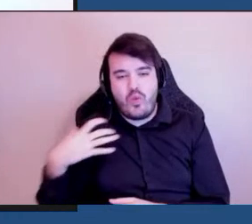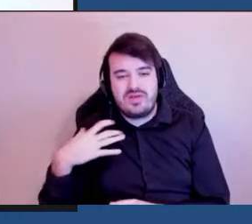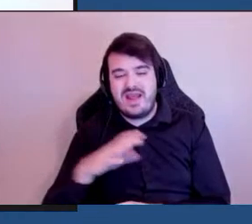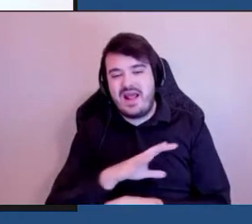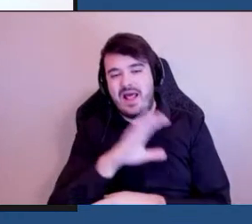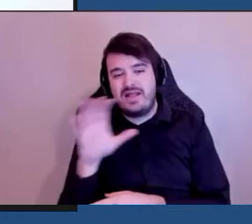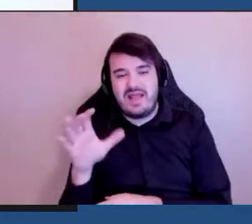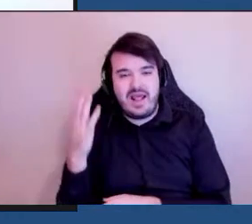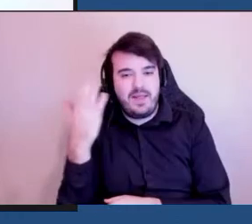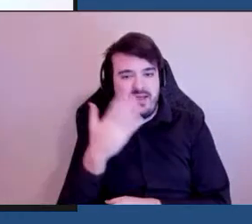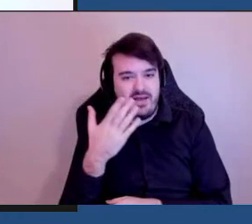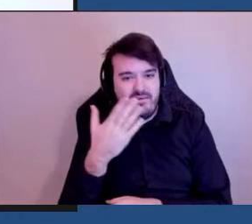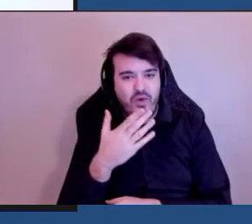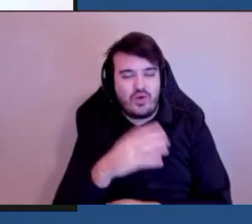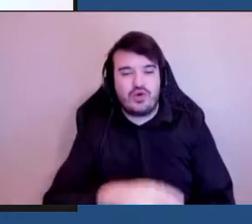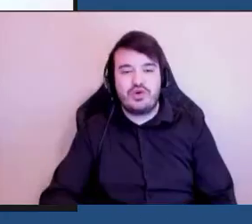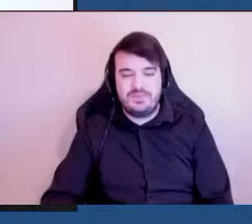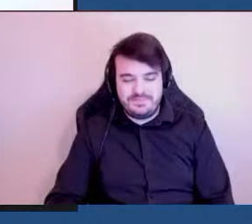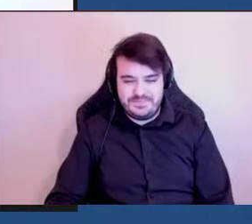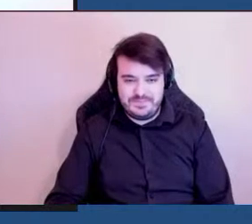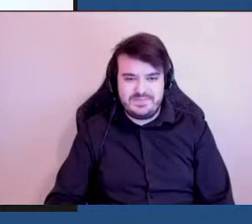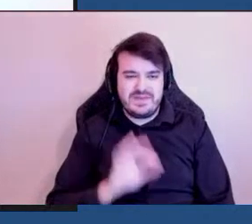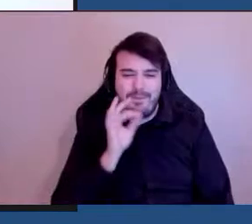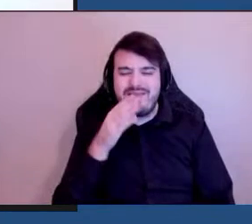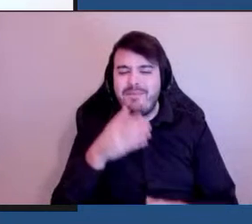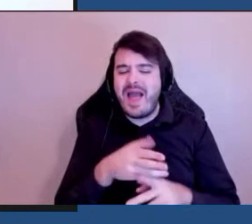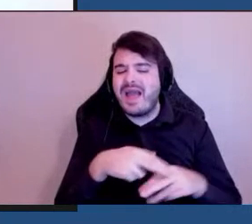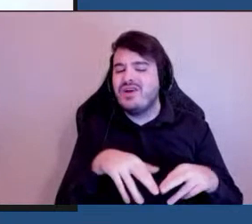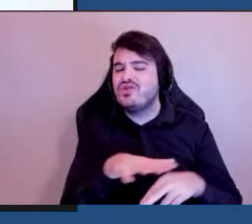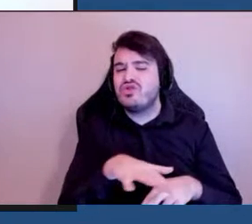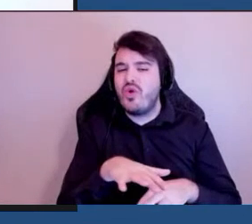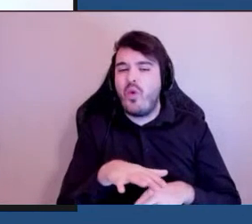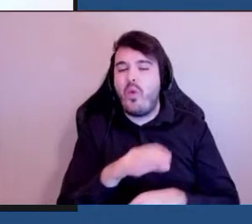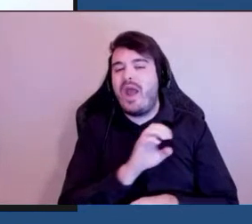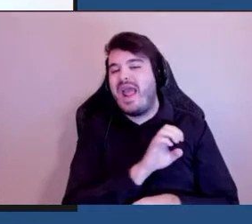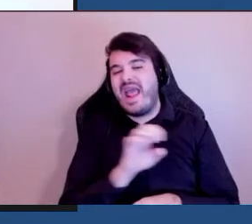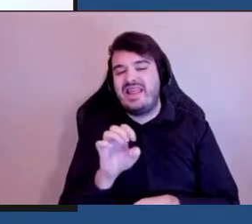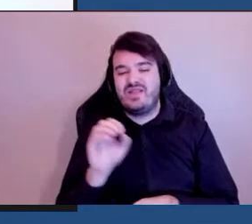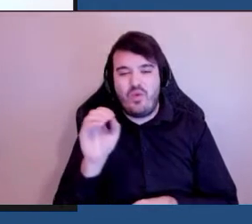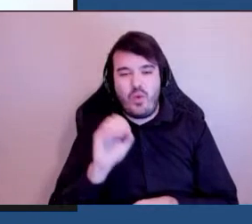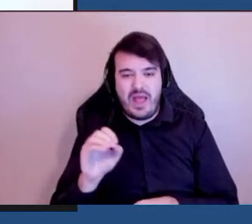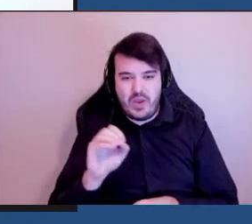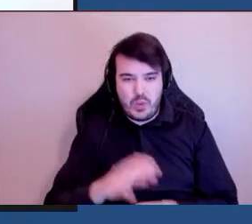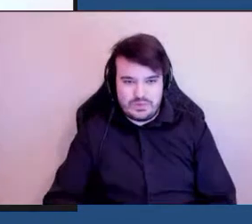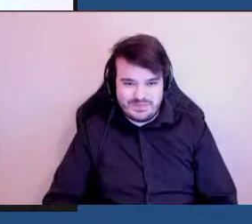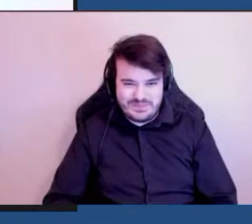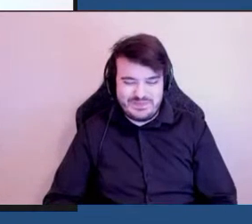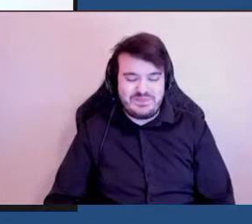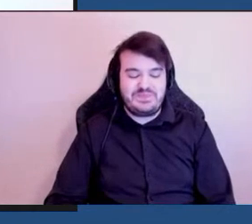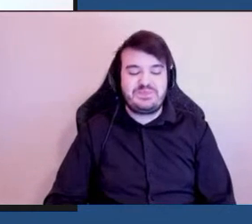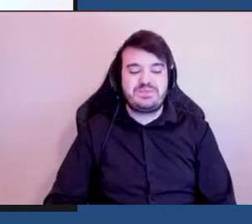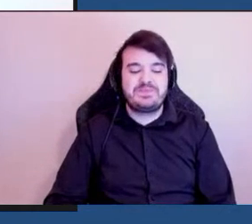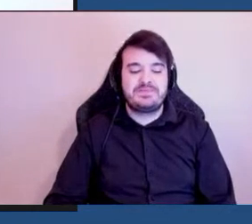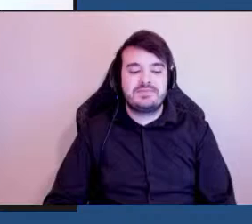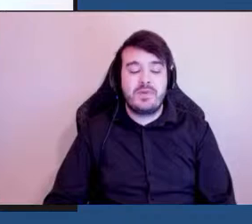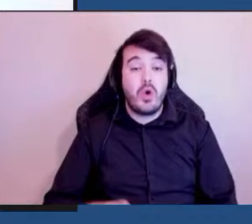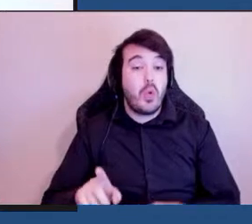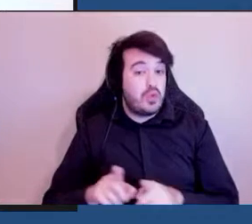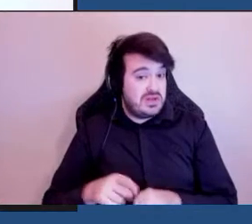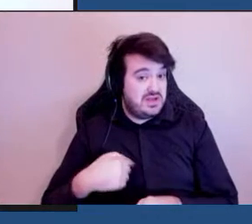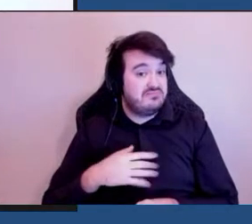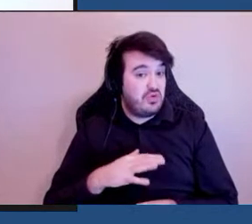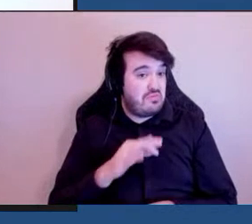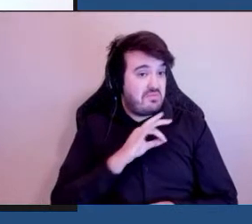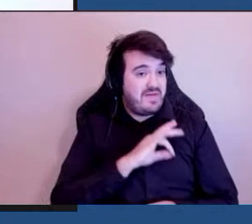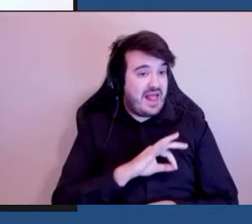aveugles, spécifiquement dans la région de l'Ontario de l'Est. Et j'ai aussi le privilège de faire